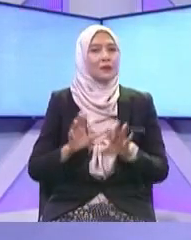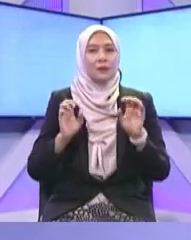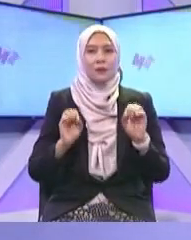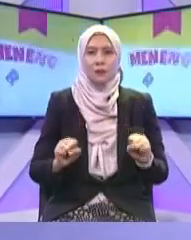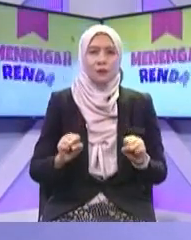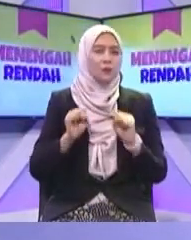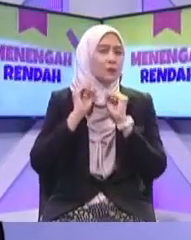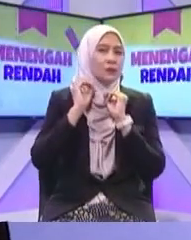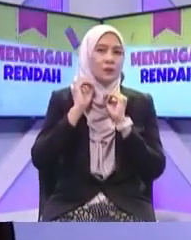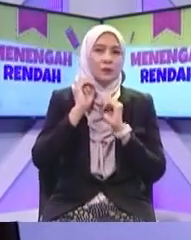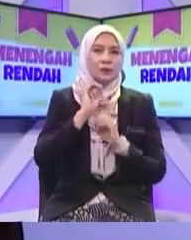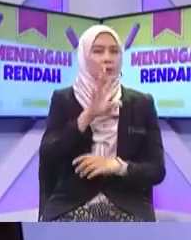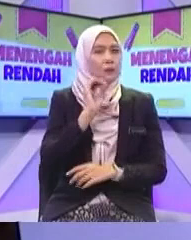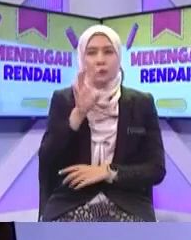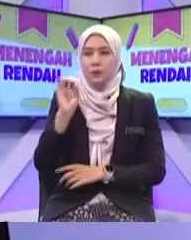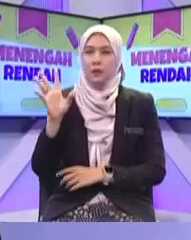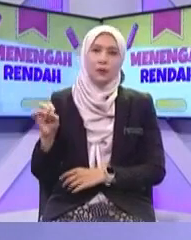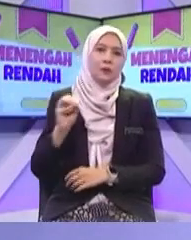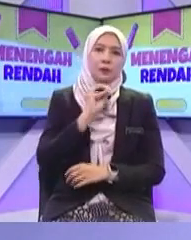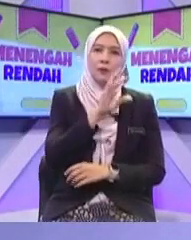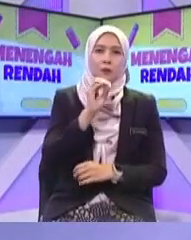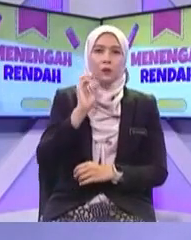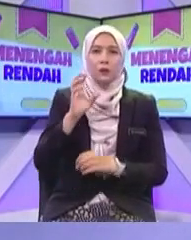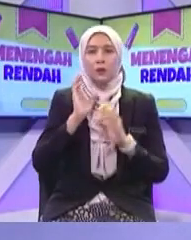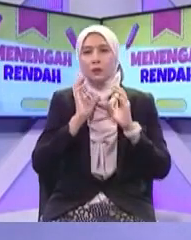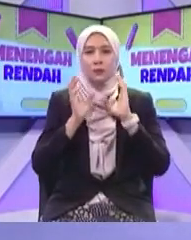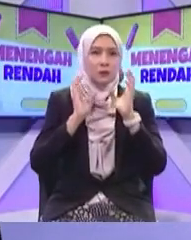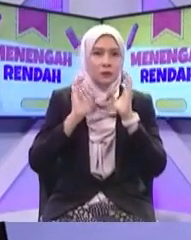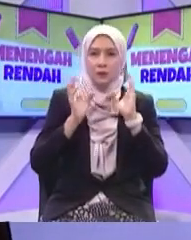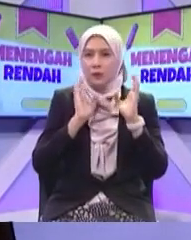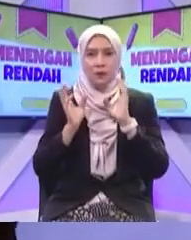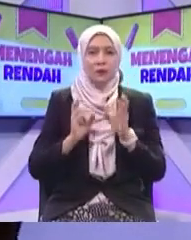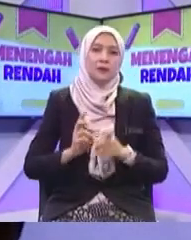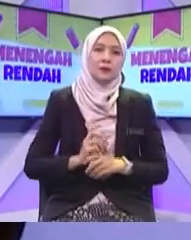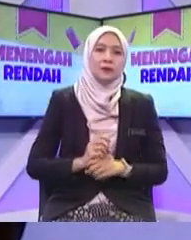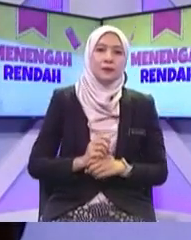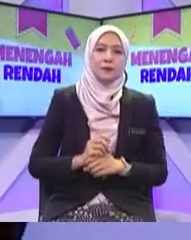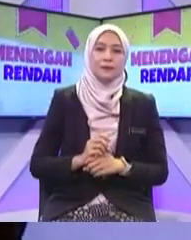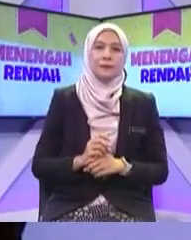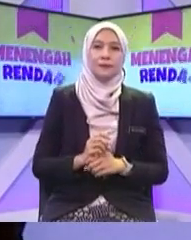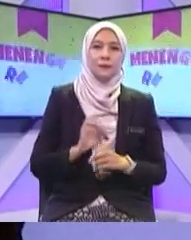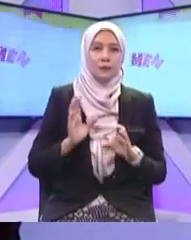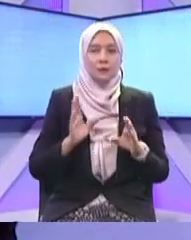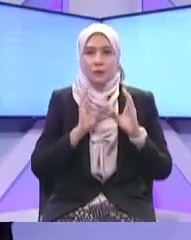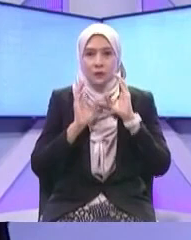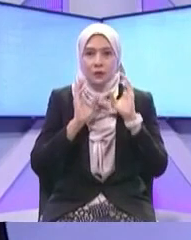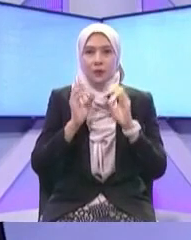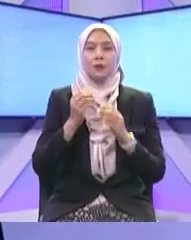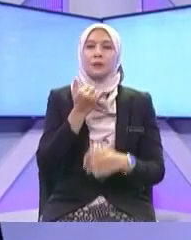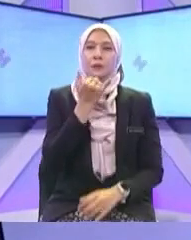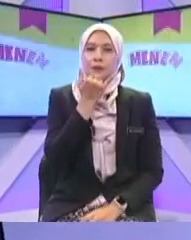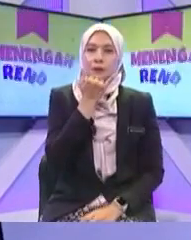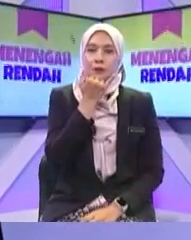kesat kata-kata yang negatif kata-kata yang boleh mengguris perasaan orang lain itu dia panggil etika kan kita nak telefon